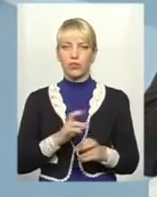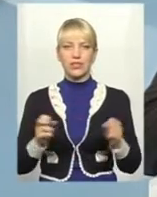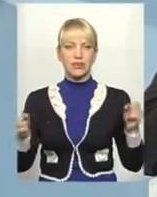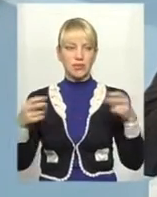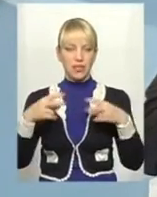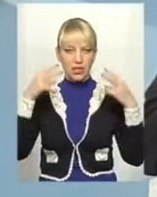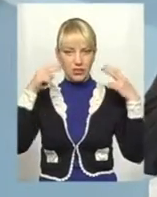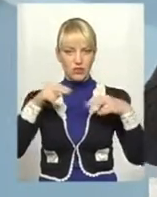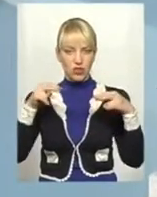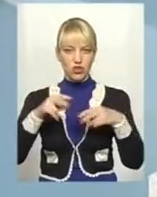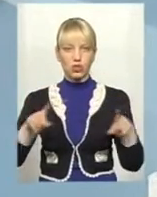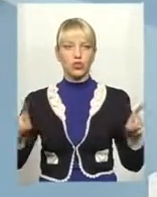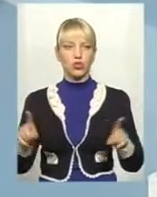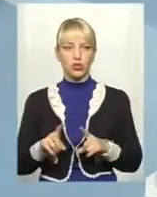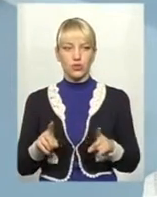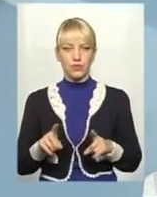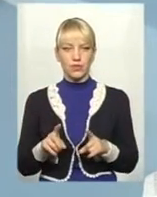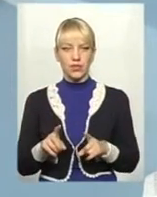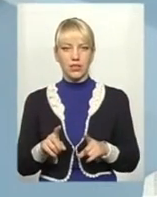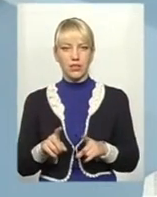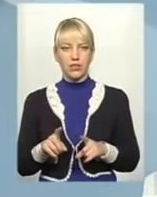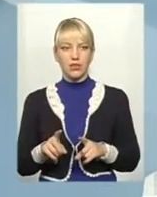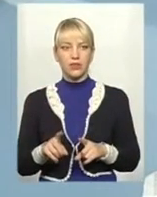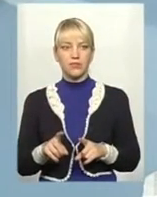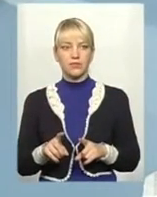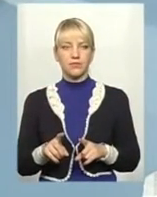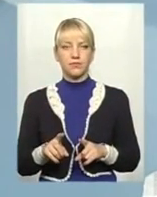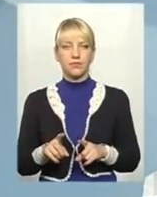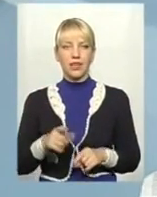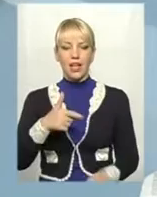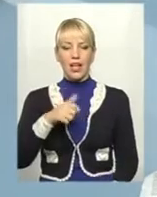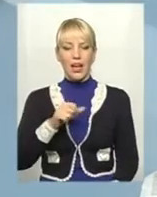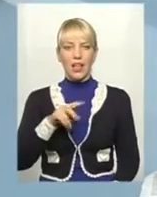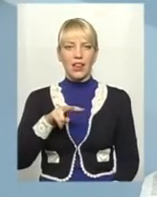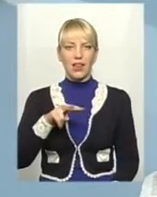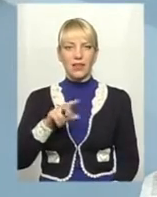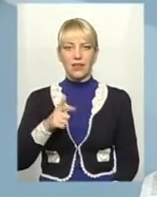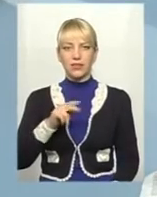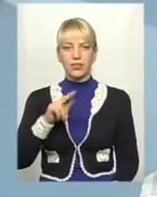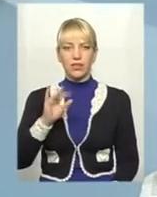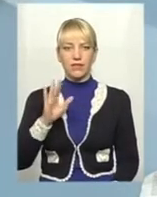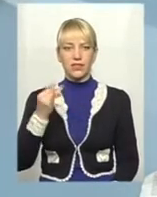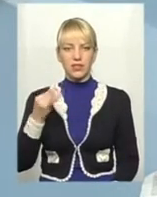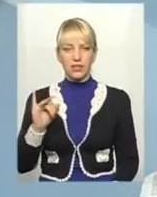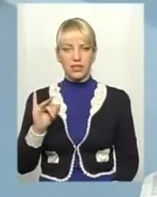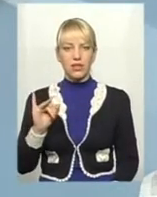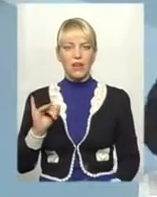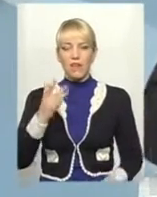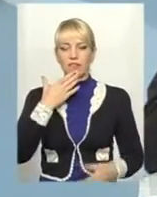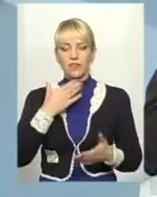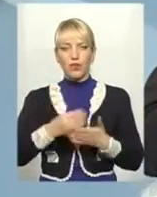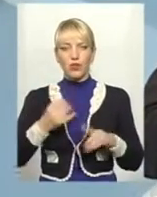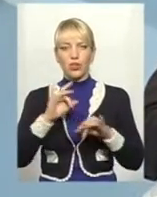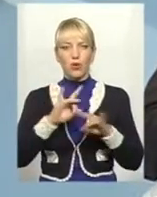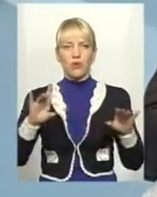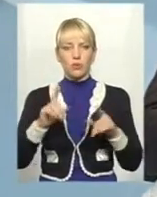свідчення, що Гальшевський в своїх розповідях